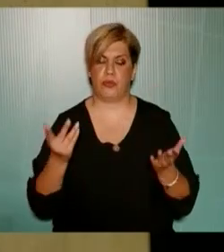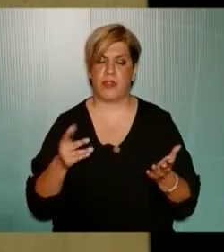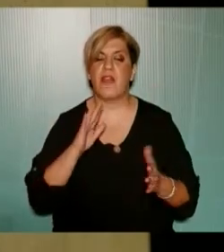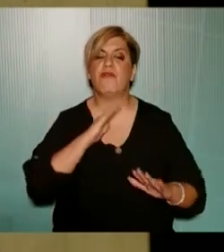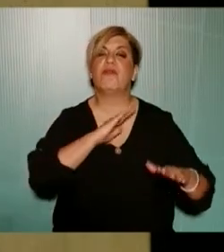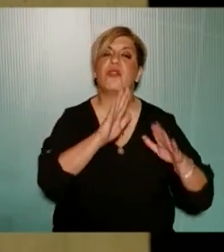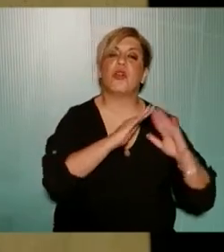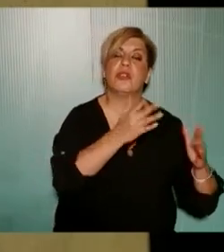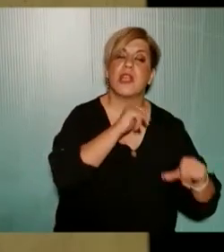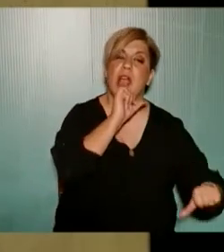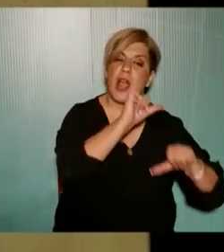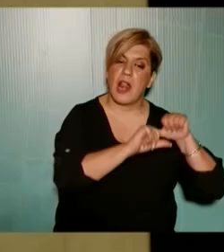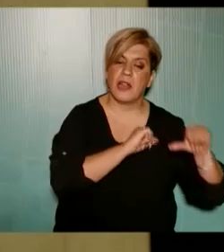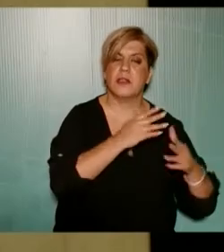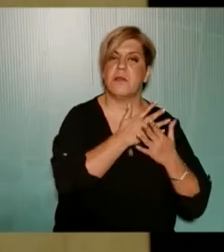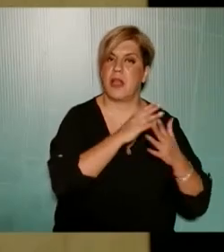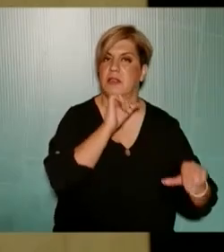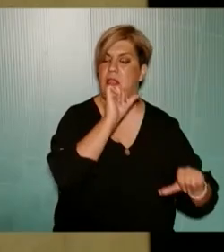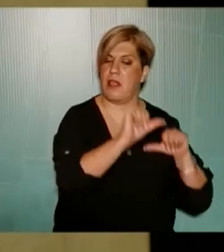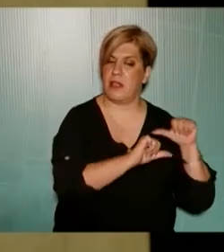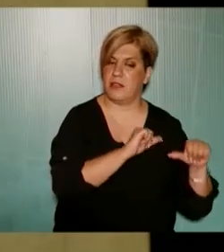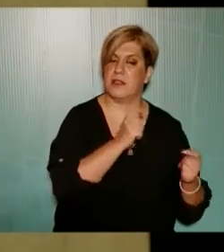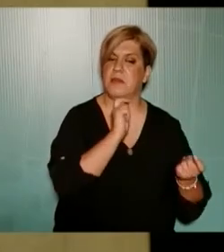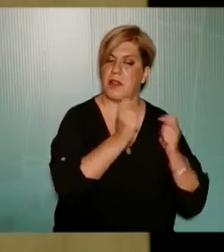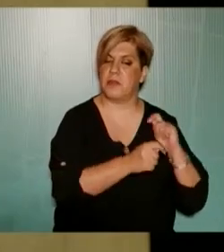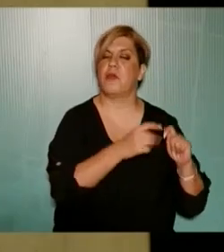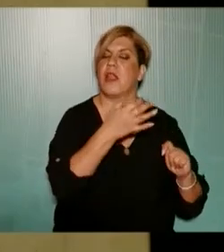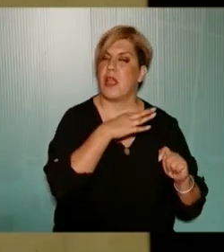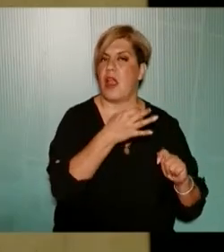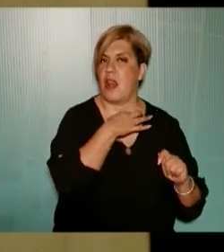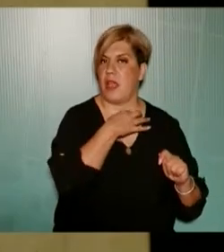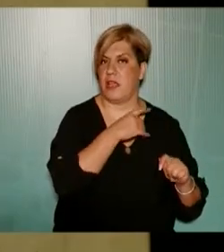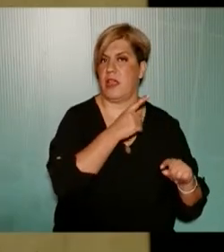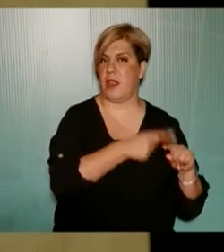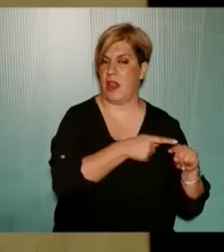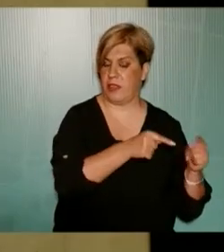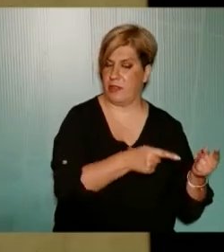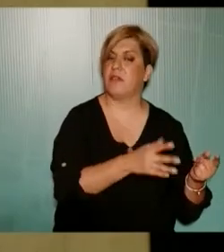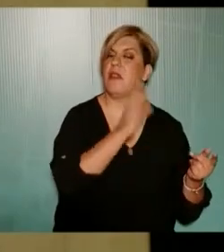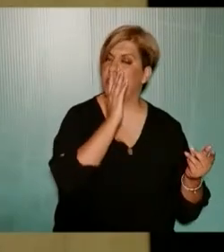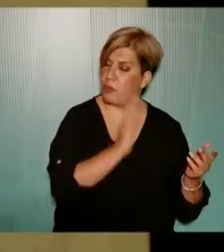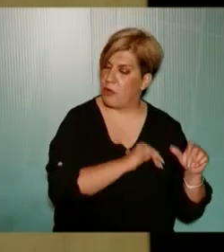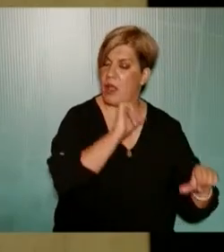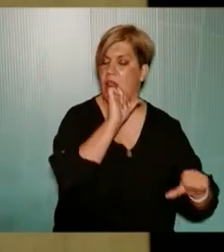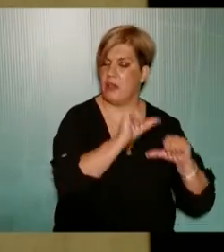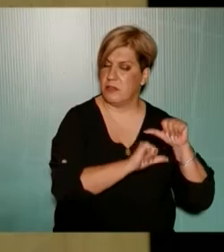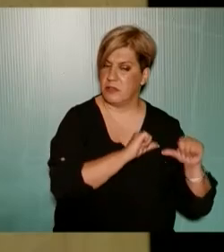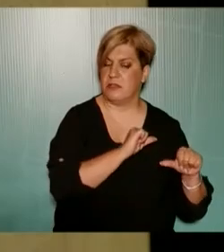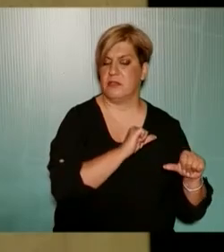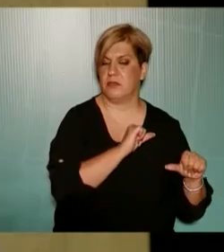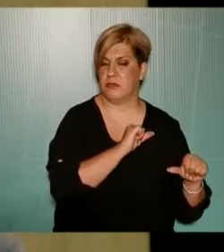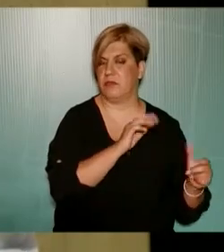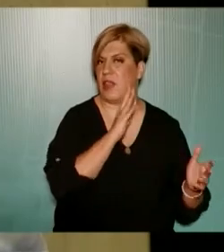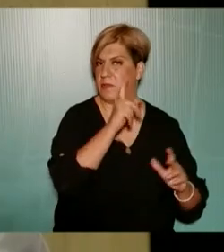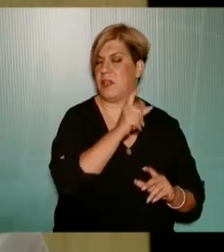για τις αλλαγές, μεγάλες και τις μεταρρυθμίσεις που έχει ανάγκη ο τόπος για να μπορέσει να αλλάξει η Ελλάδα και να